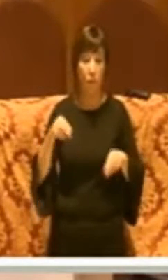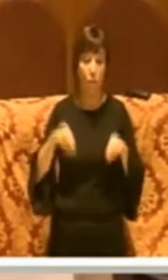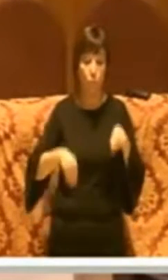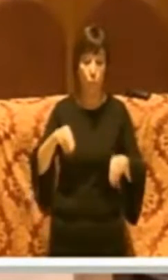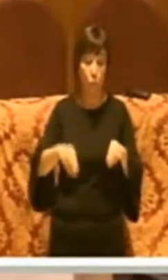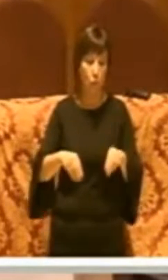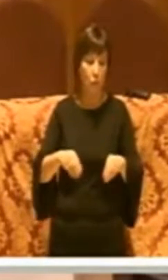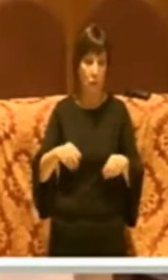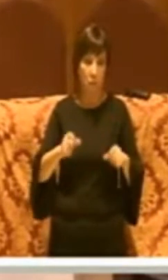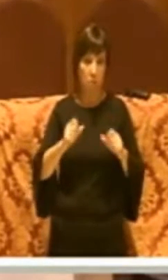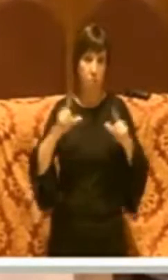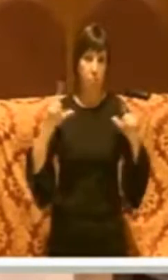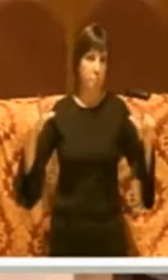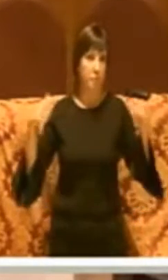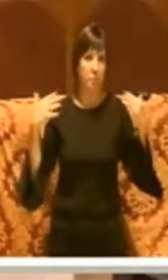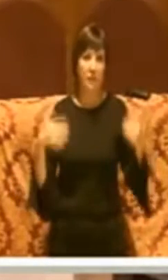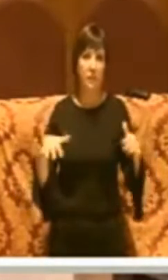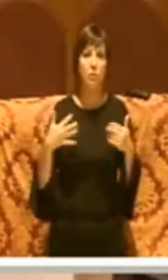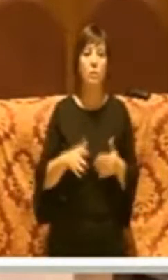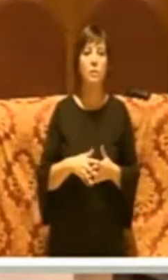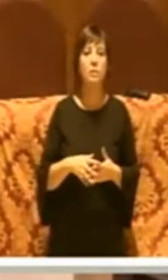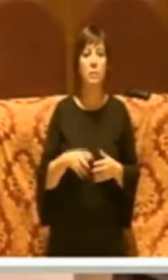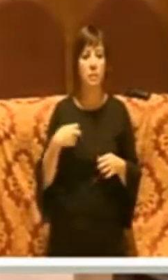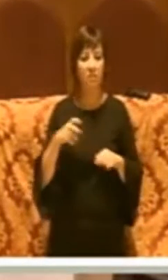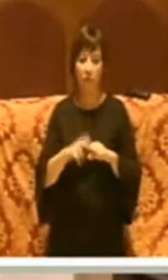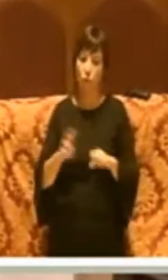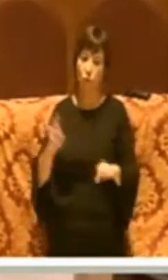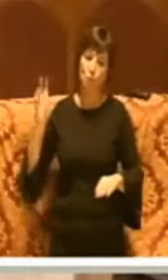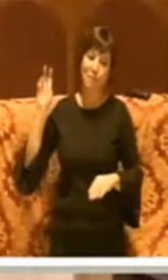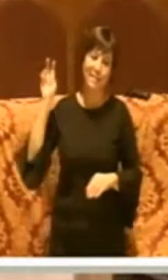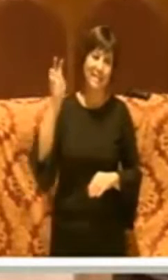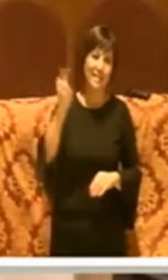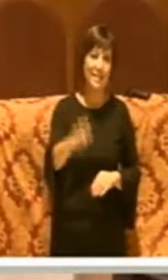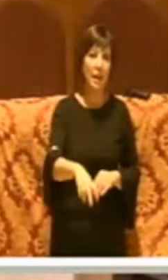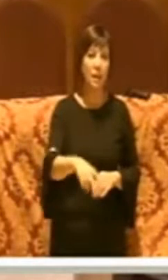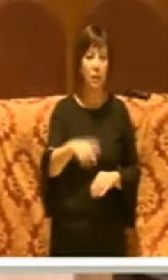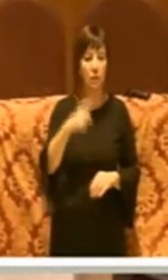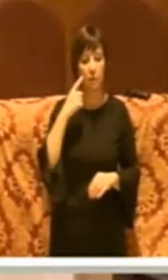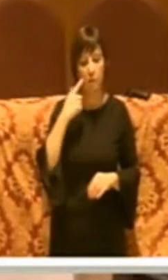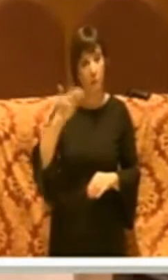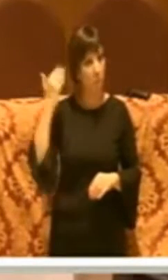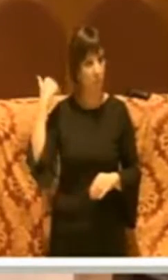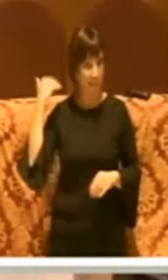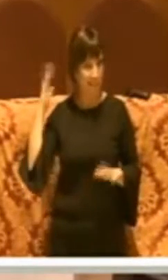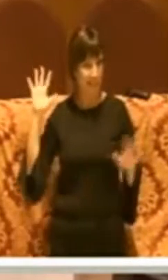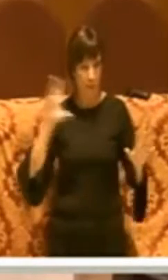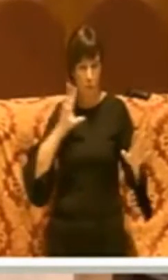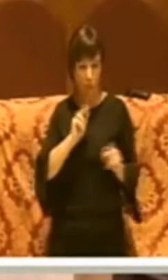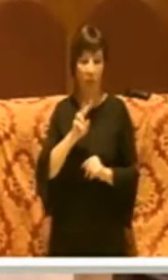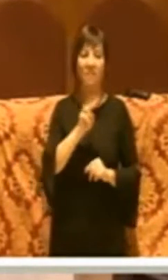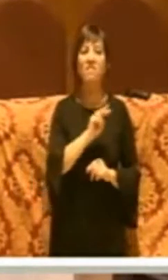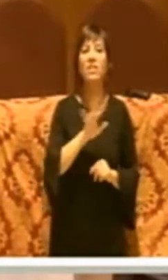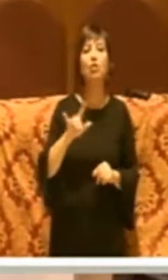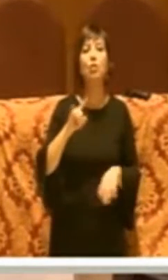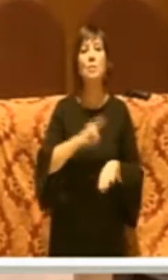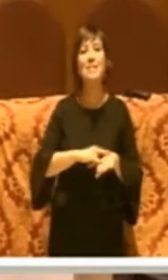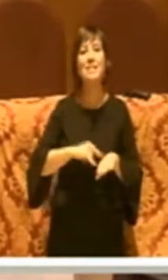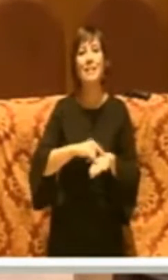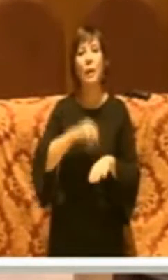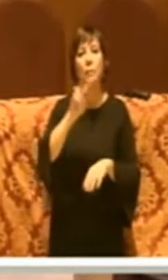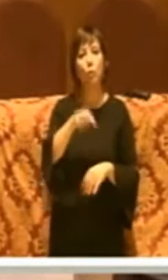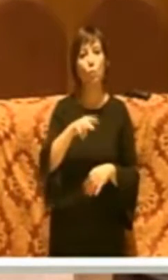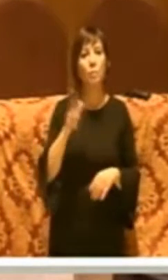Dopodiché faccio un salto così tanto per guardarmi nel passato e il 25 settembre